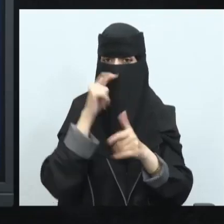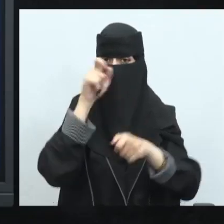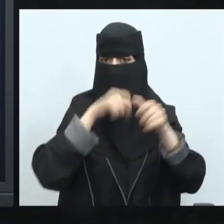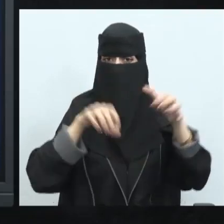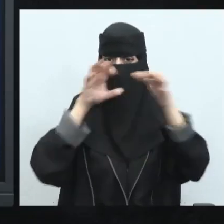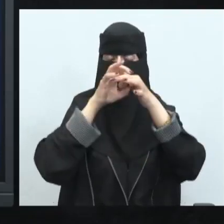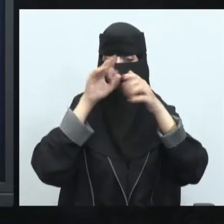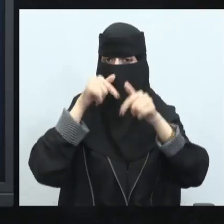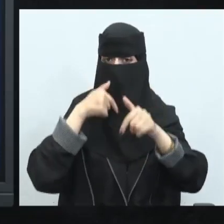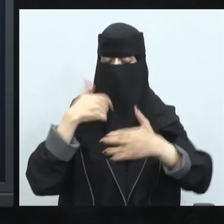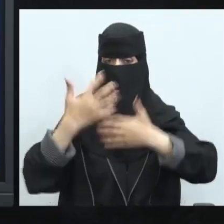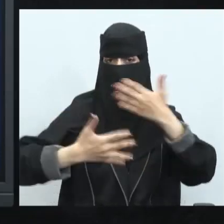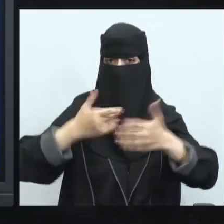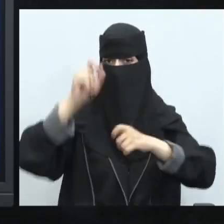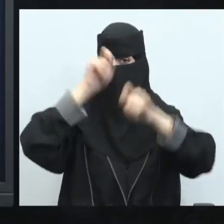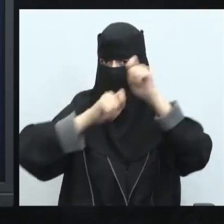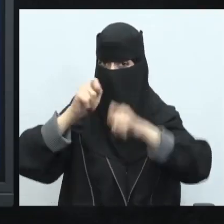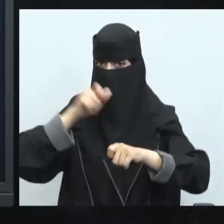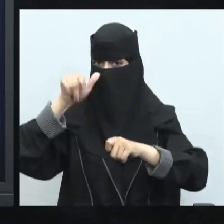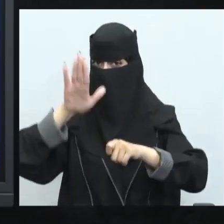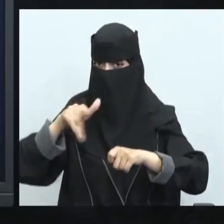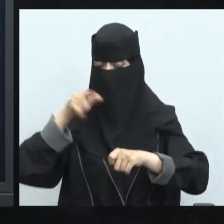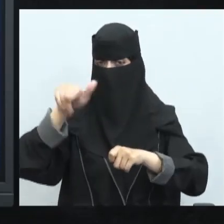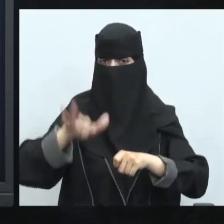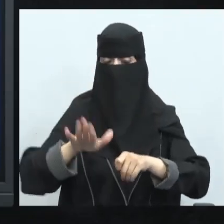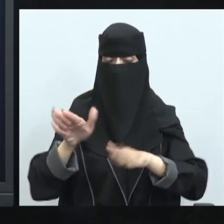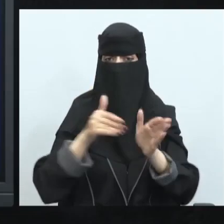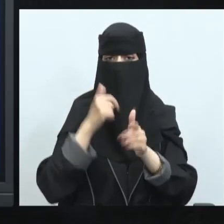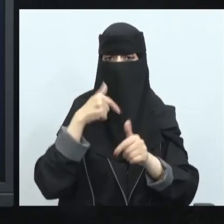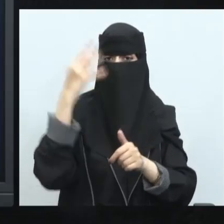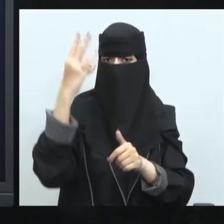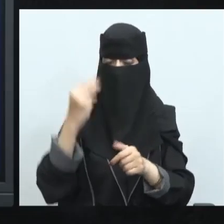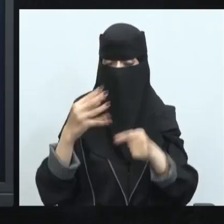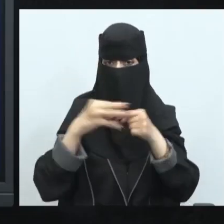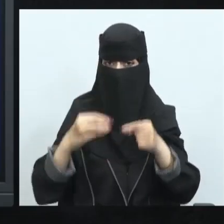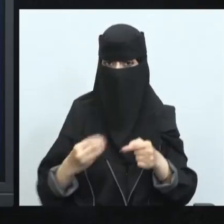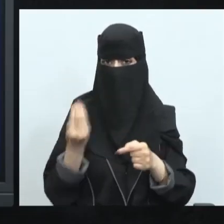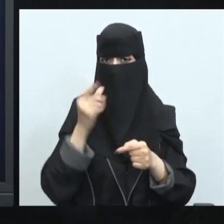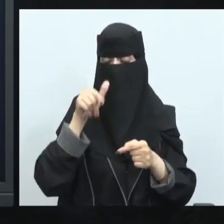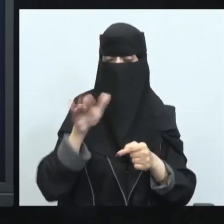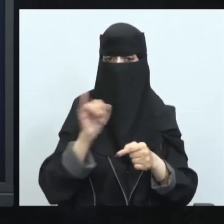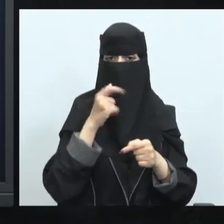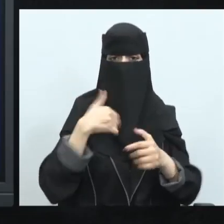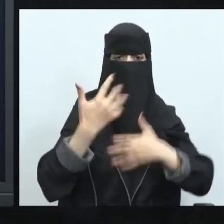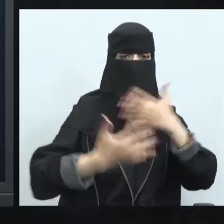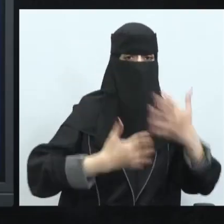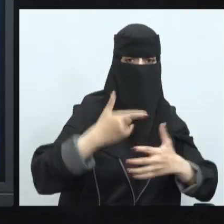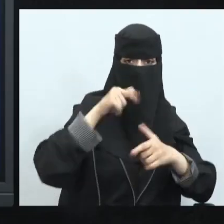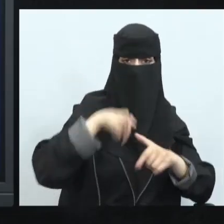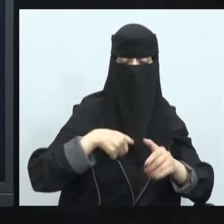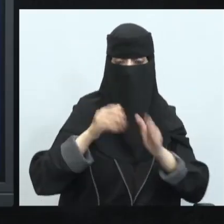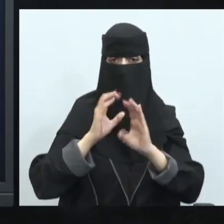يتعلق أولا بالطاقة المستخدمة سيكون هناك عدد أقل من الطاقة مقابل